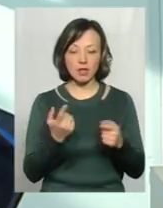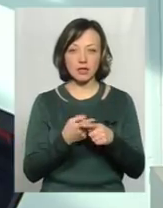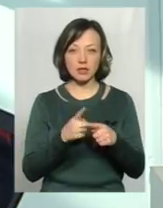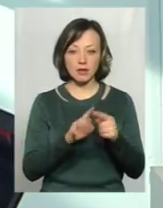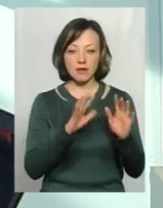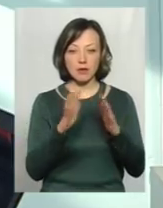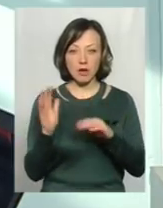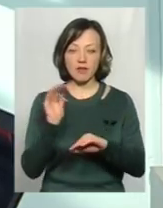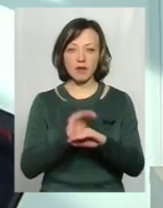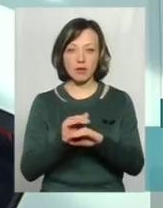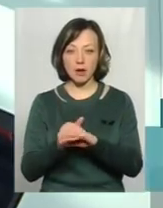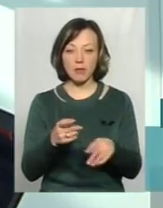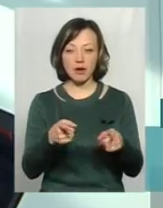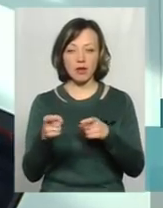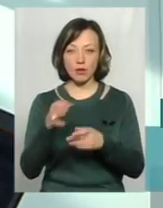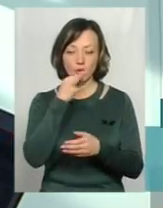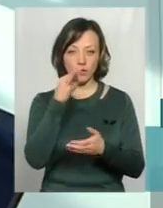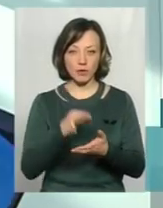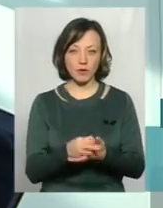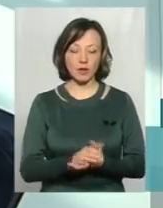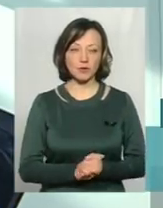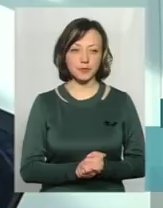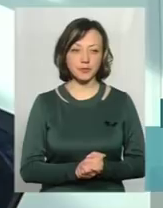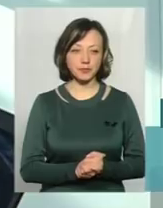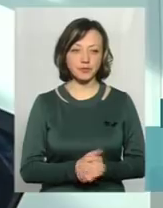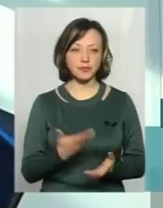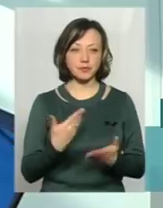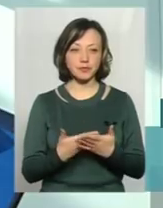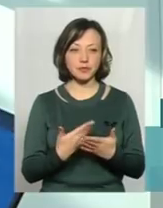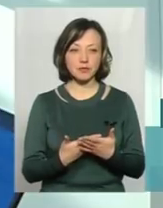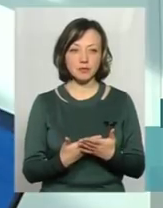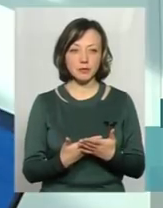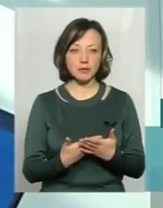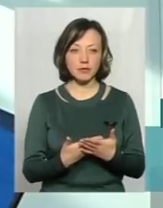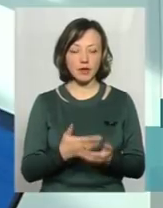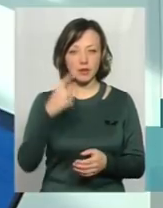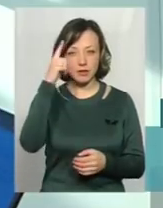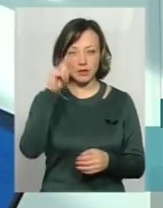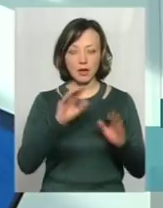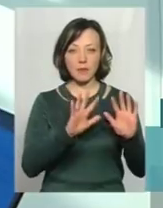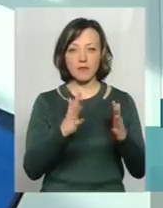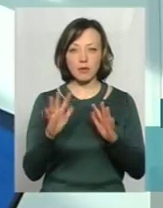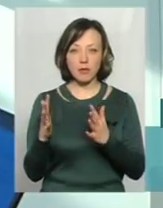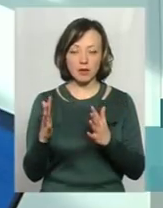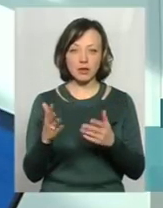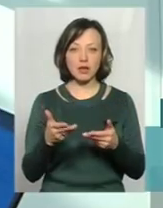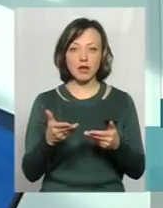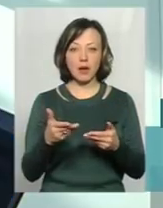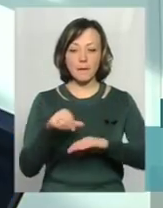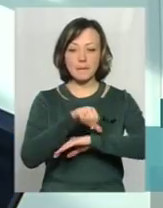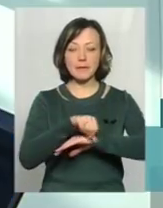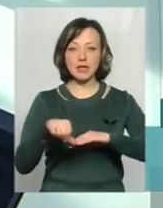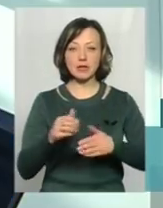випадки ми виявляємо і притягуємо до відповідальності. До прикладу, нам відомі випадки, як митна служба